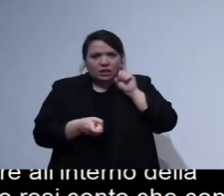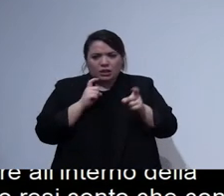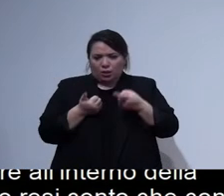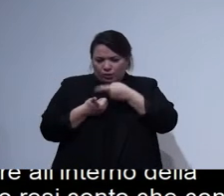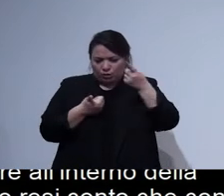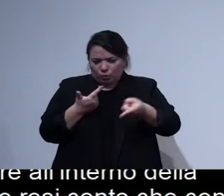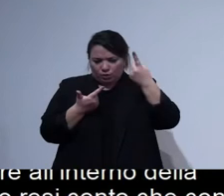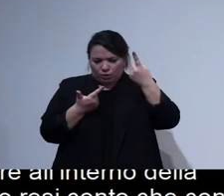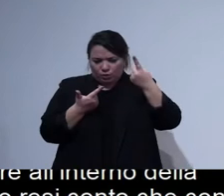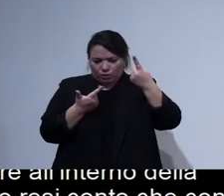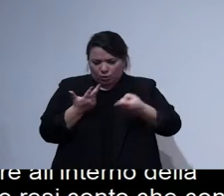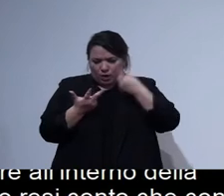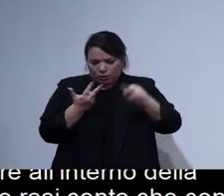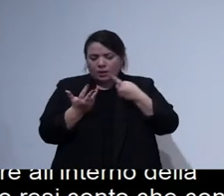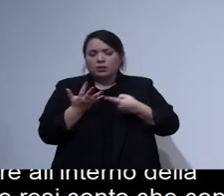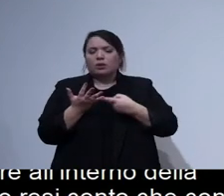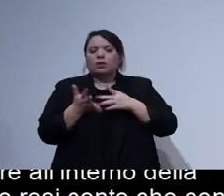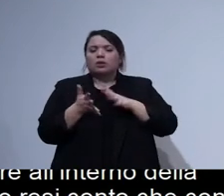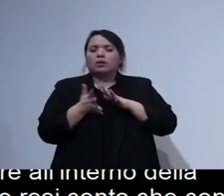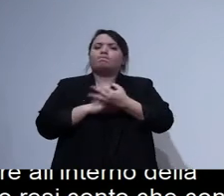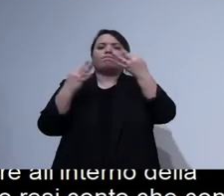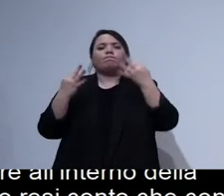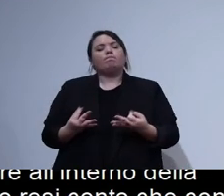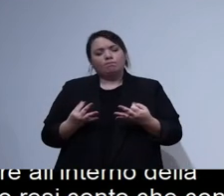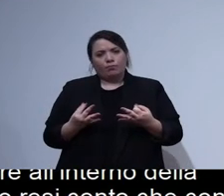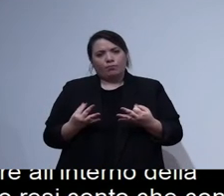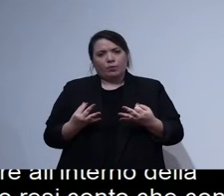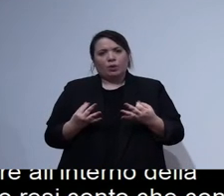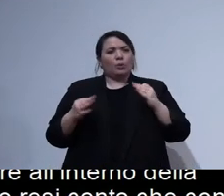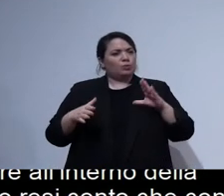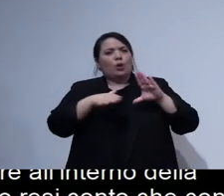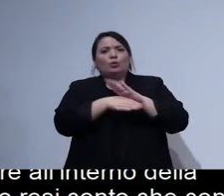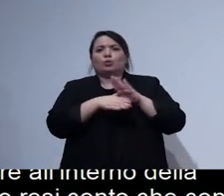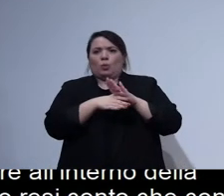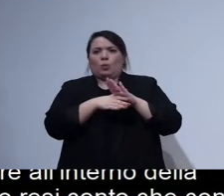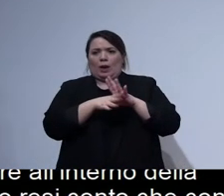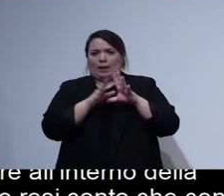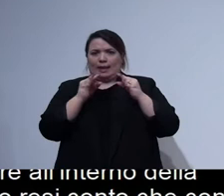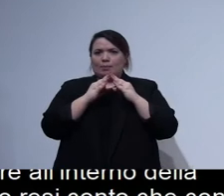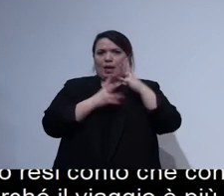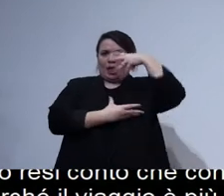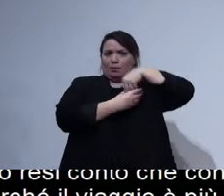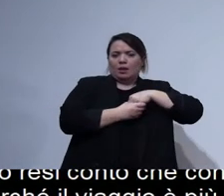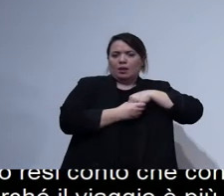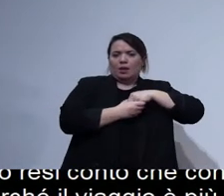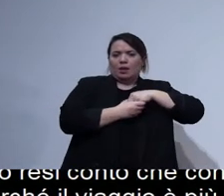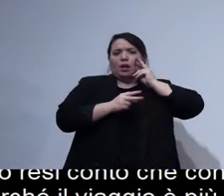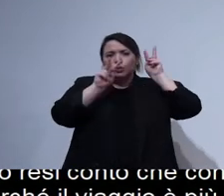considerare. E allora abbiamo deciso di mettere in campo tutta una squadra interna che controllasse